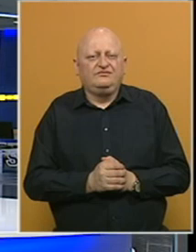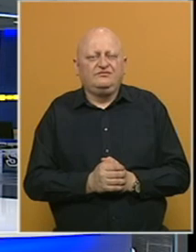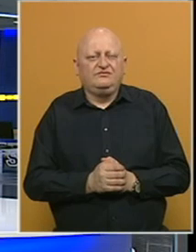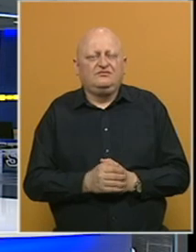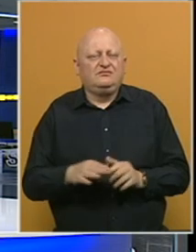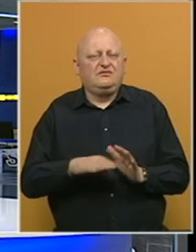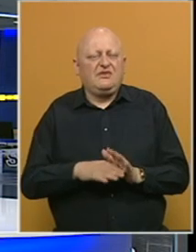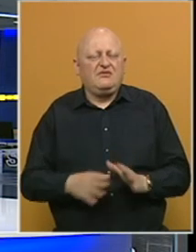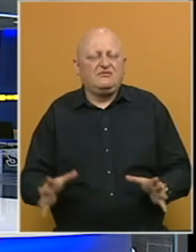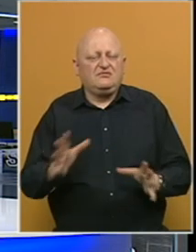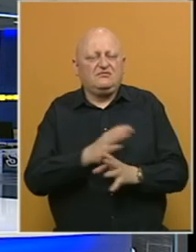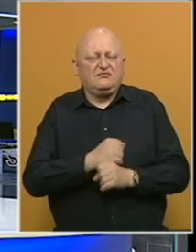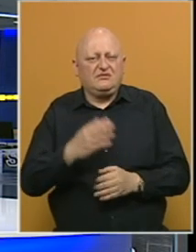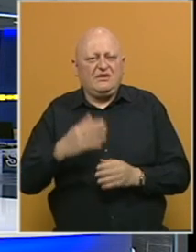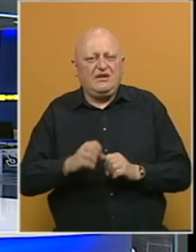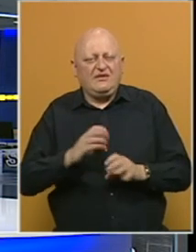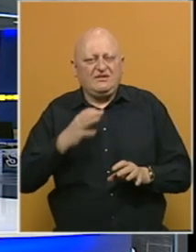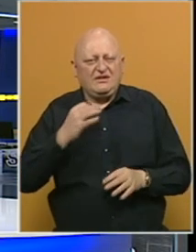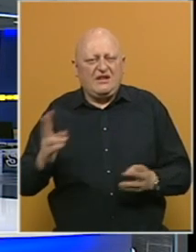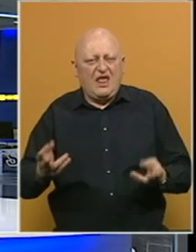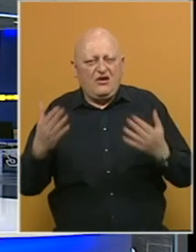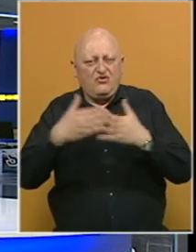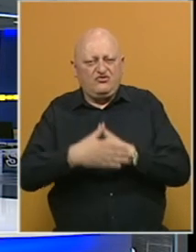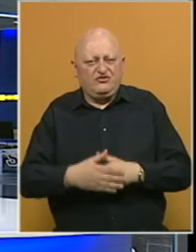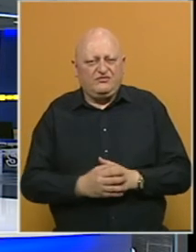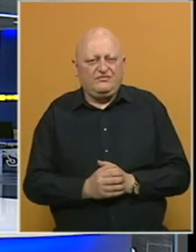I toliko u dnevniku, za kraj vijesti dana, lakavom noći.